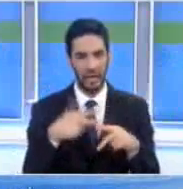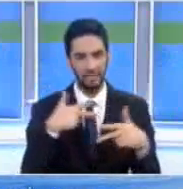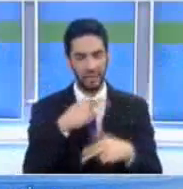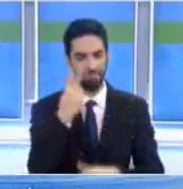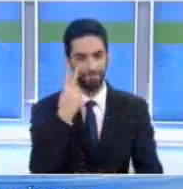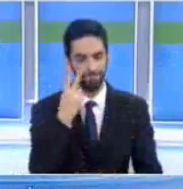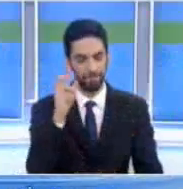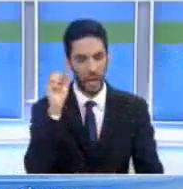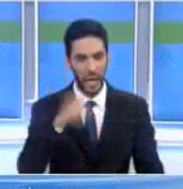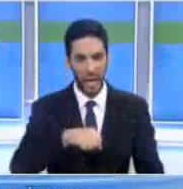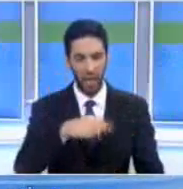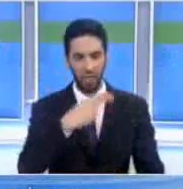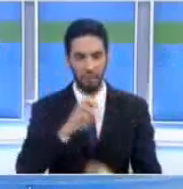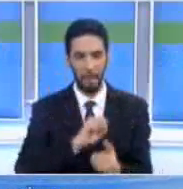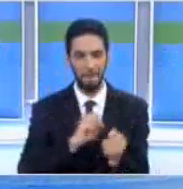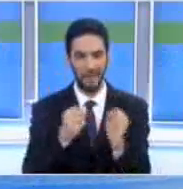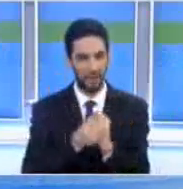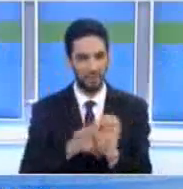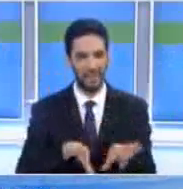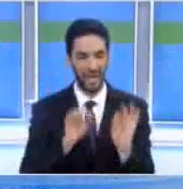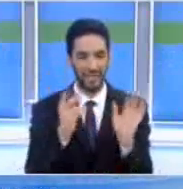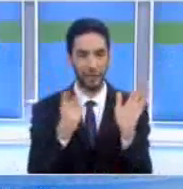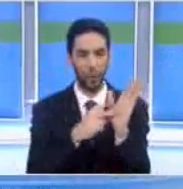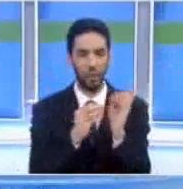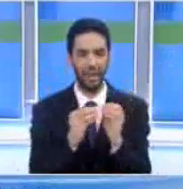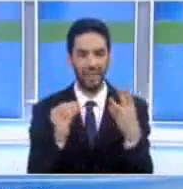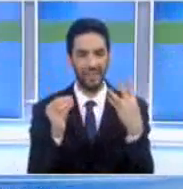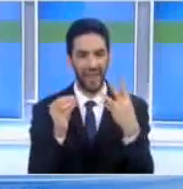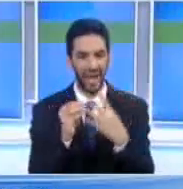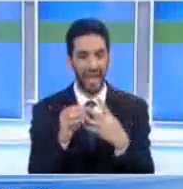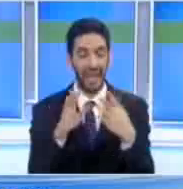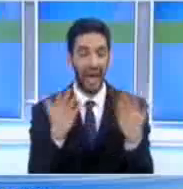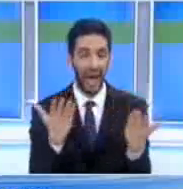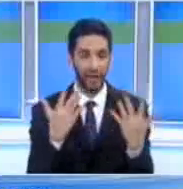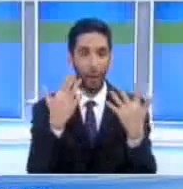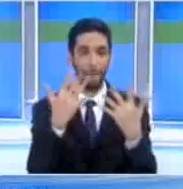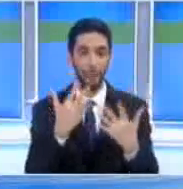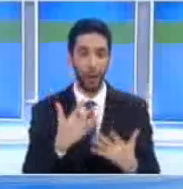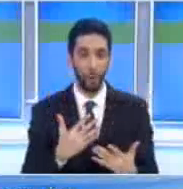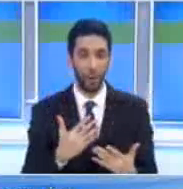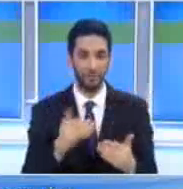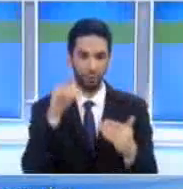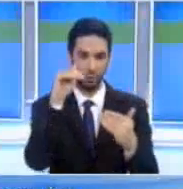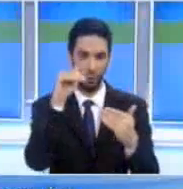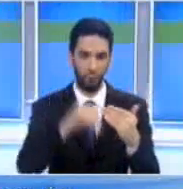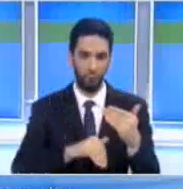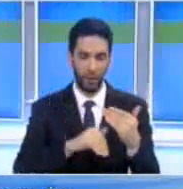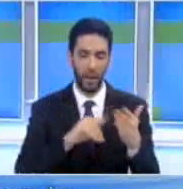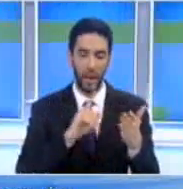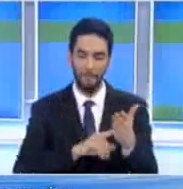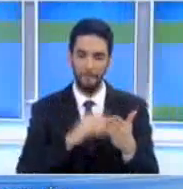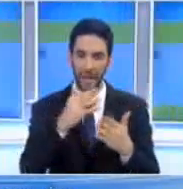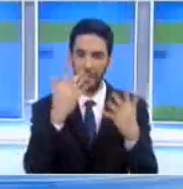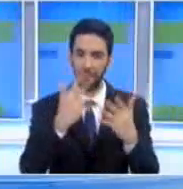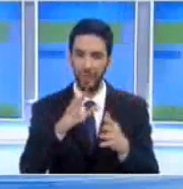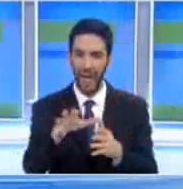Η ελληνική πλευρά φαίρεται να δέχθηκε την νομοθέτηση μεταρρυθμίσεων που θα εφαρμοστούν από το 2019, υπό την προϋπόθεση ότι το